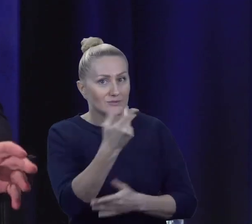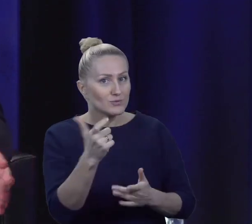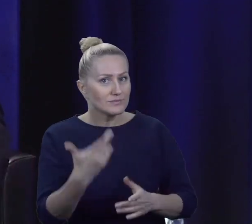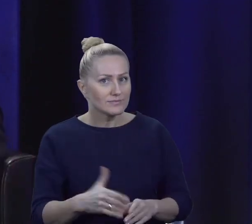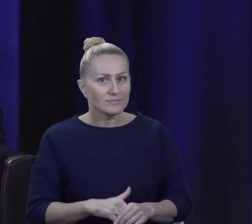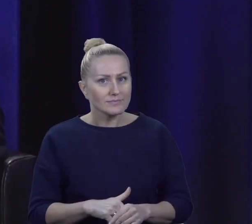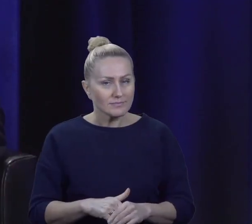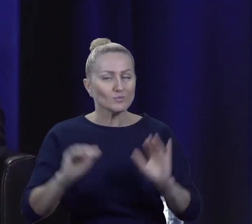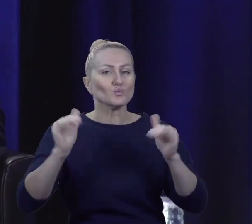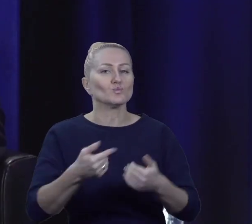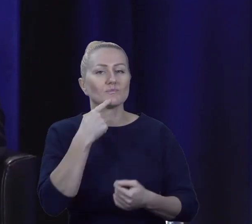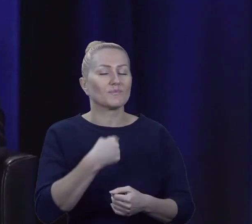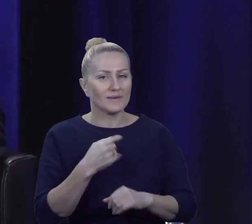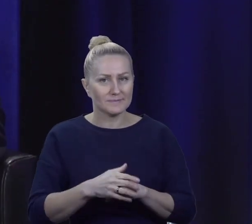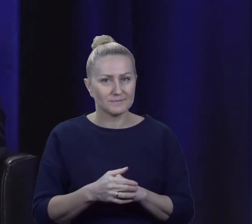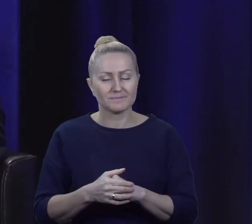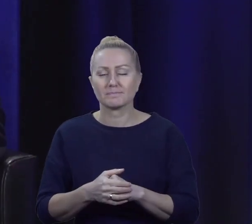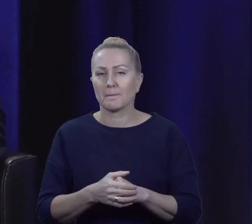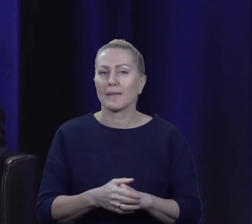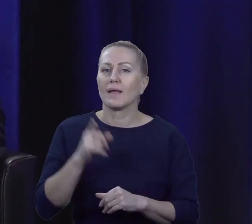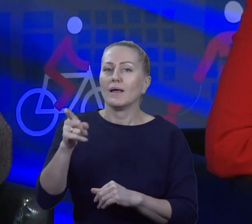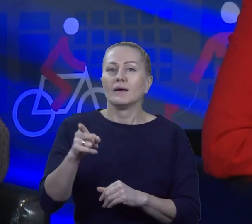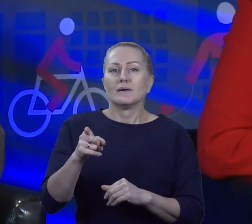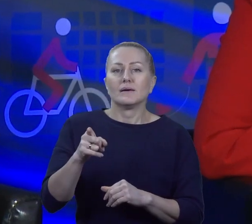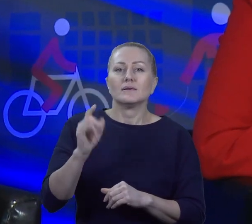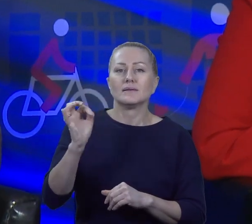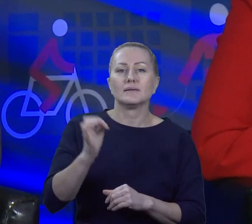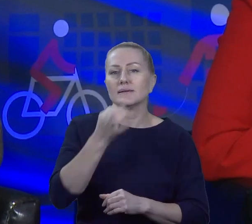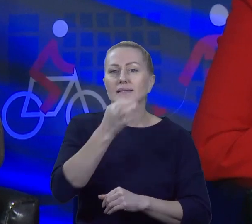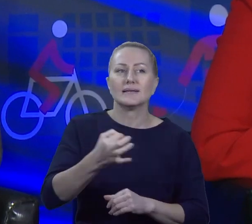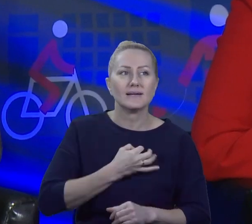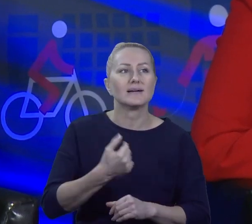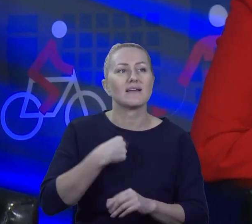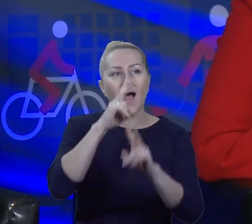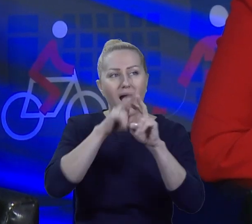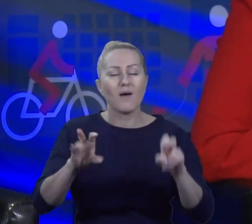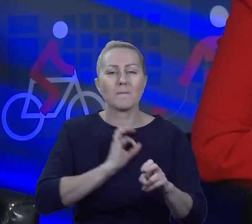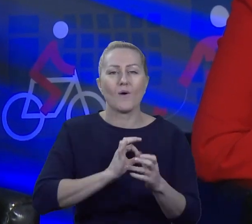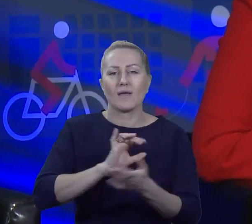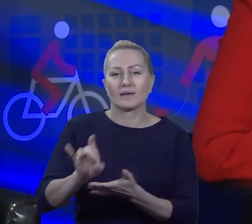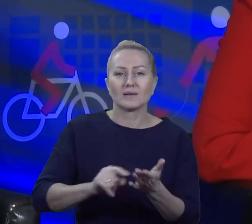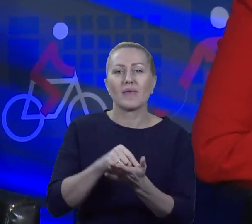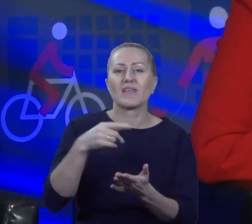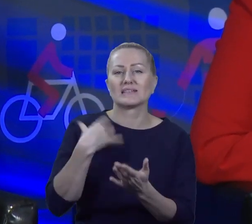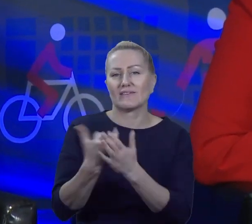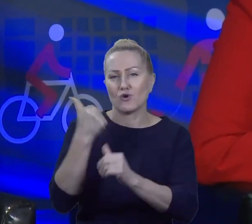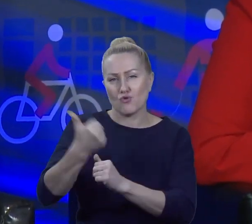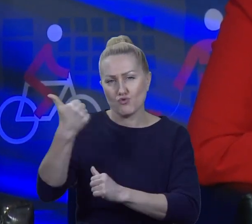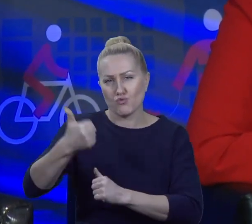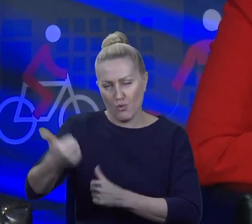krótko bym prosił. Bardzo krótko. Jeżeli chodzi o pani pytanie, to ja oczywiście analizuję swoją gminę. Robimy badania co roku w tej gminie